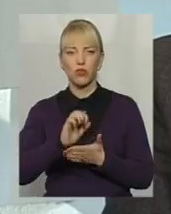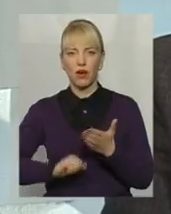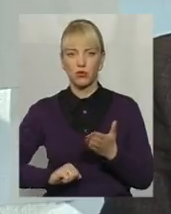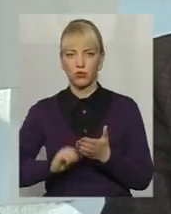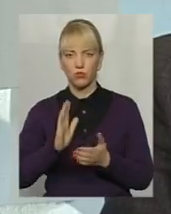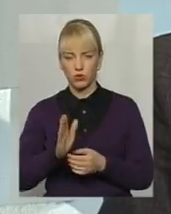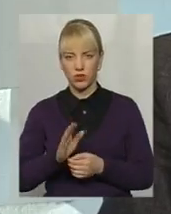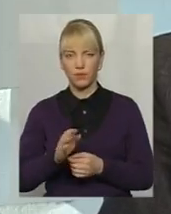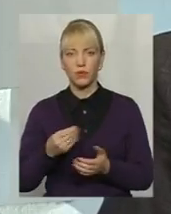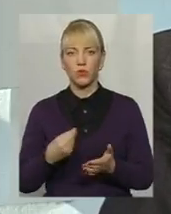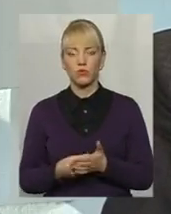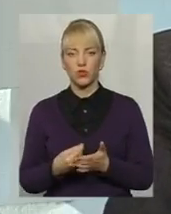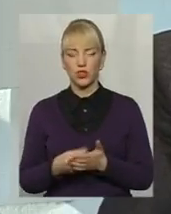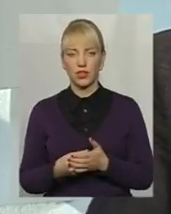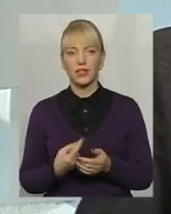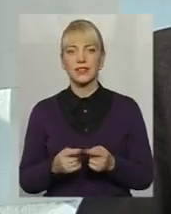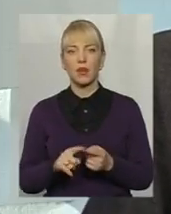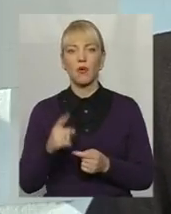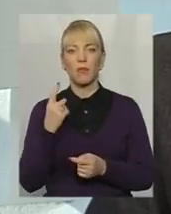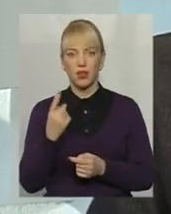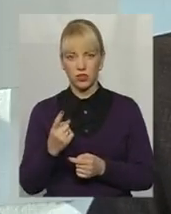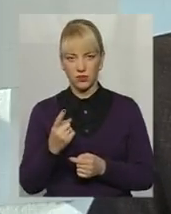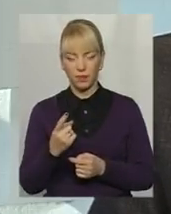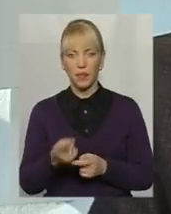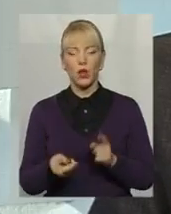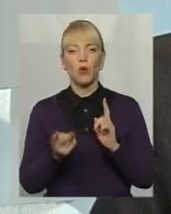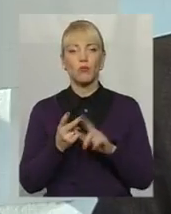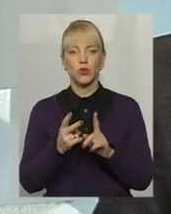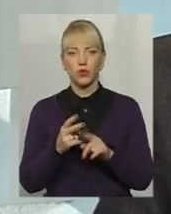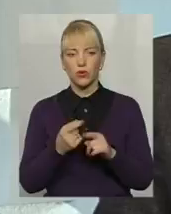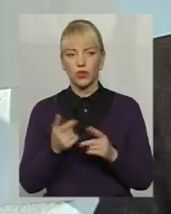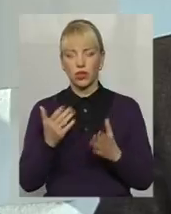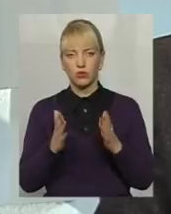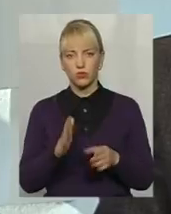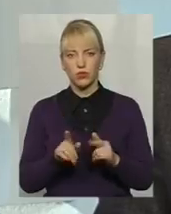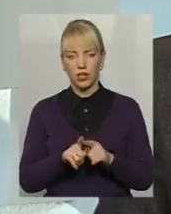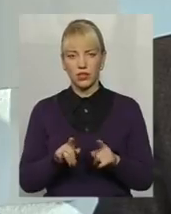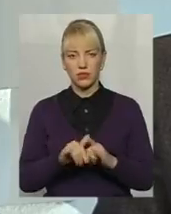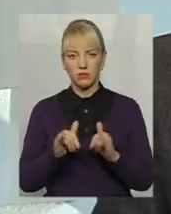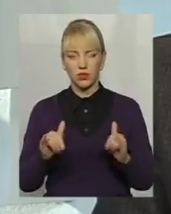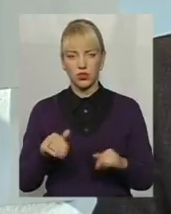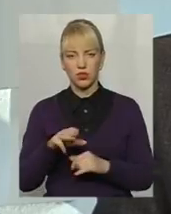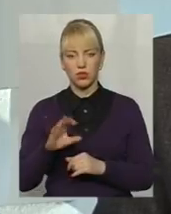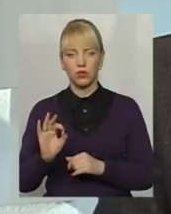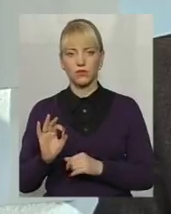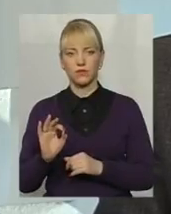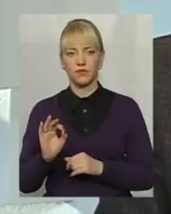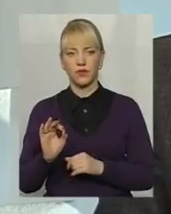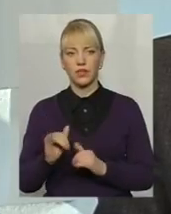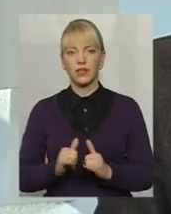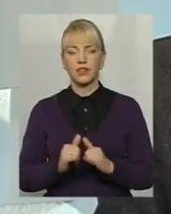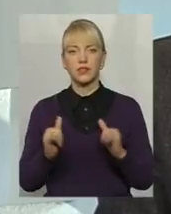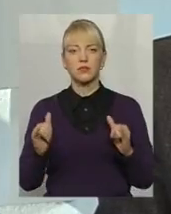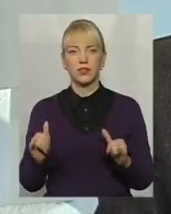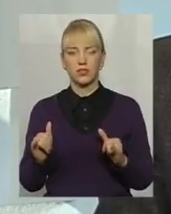Це по-перше. По-друге, якщо буде таке вже якраз це збільшення, то збільшиться